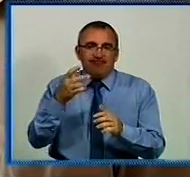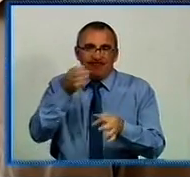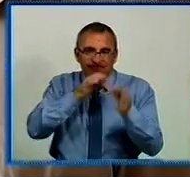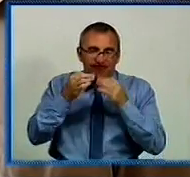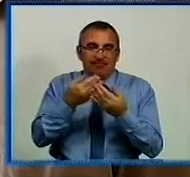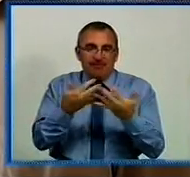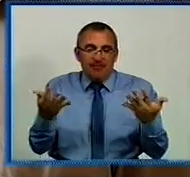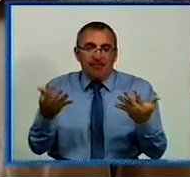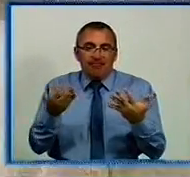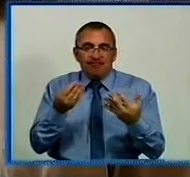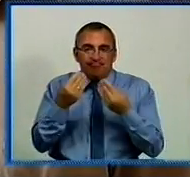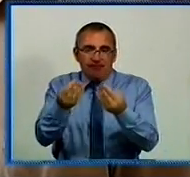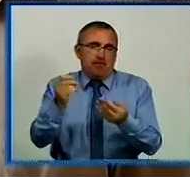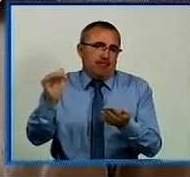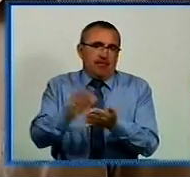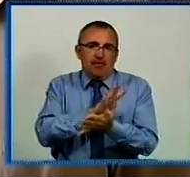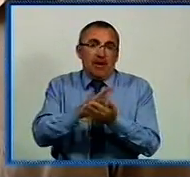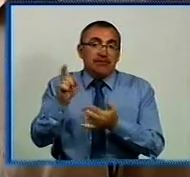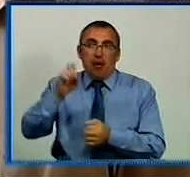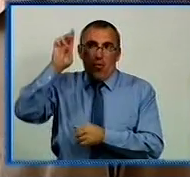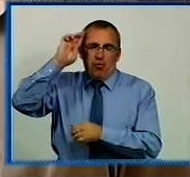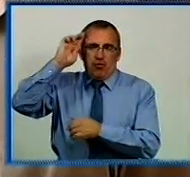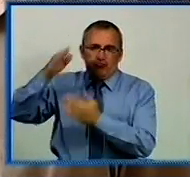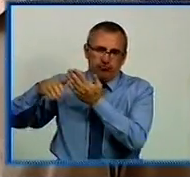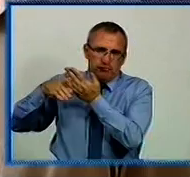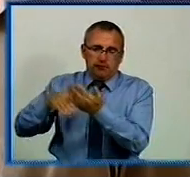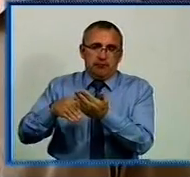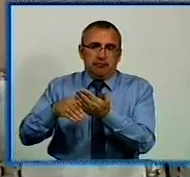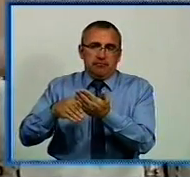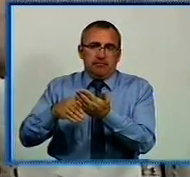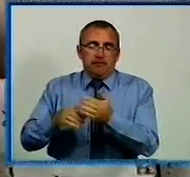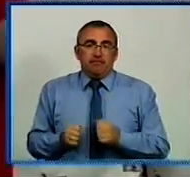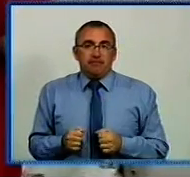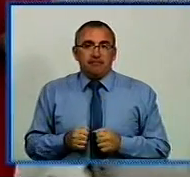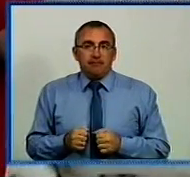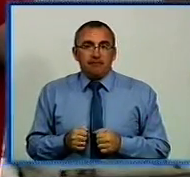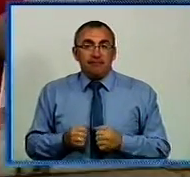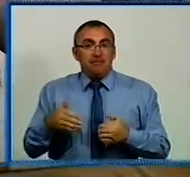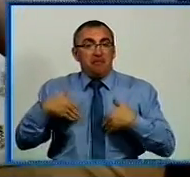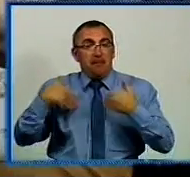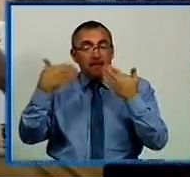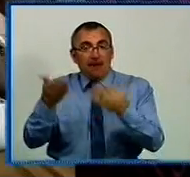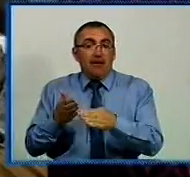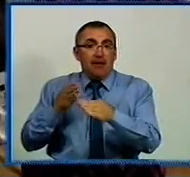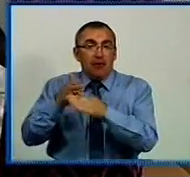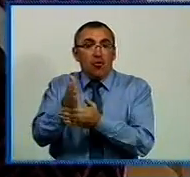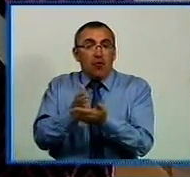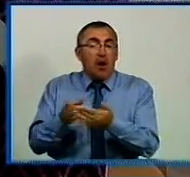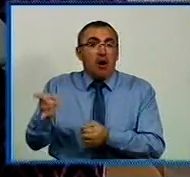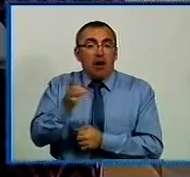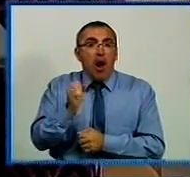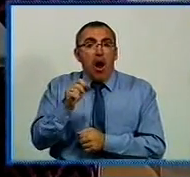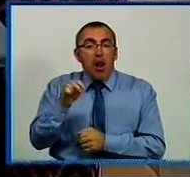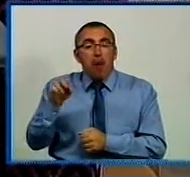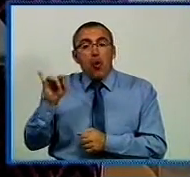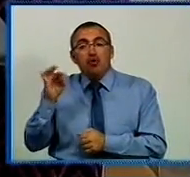всім необхідним безкоштовно. За рахунок держави, за рахунок бюджету району. Привітати новоспечених батьків завітала очільниця району Алла